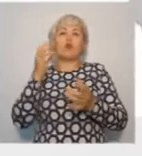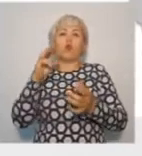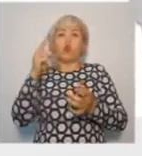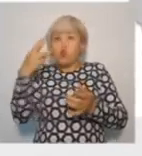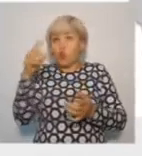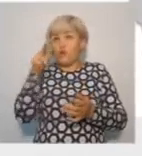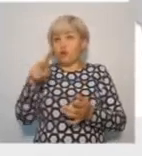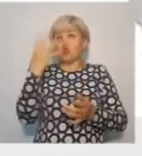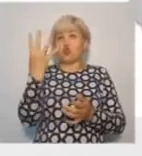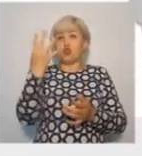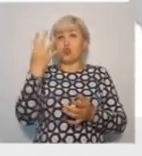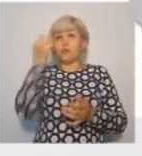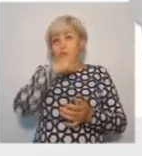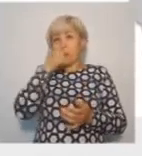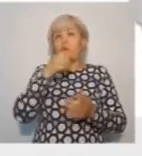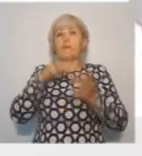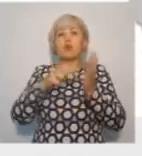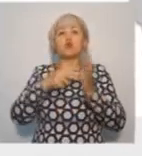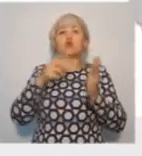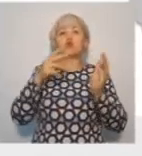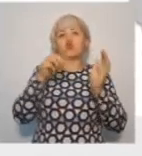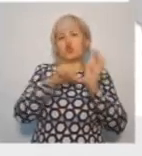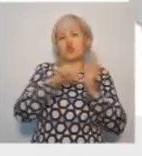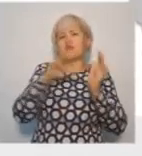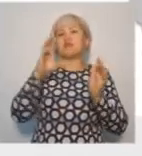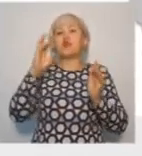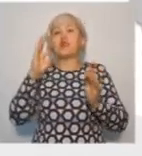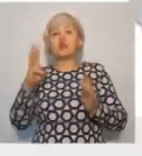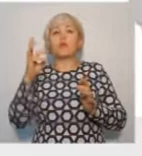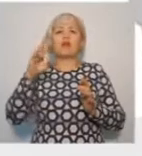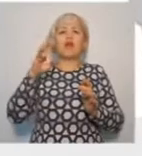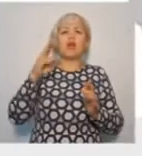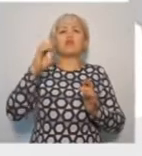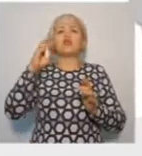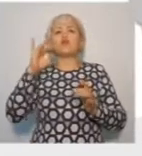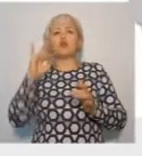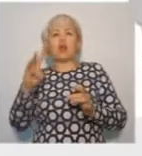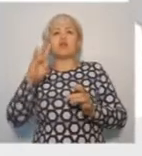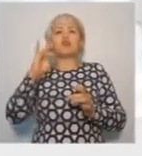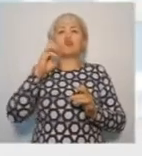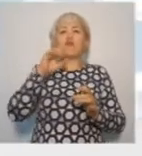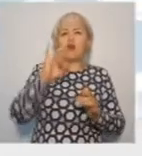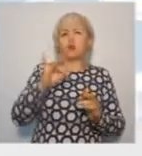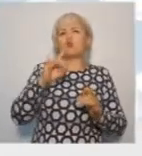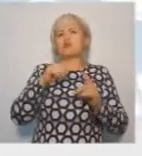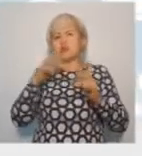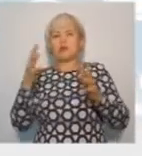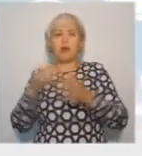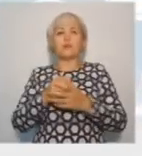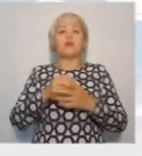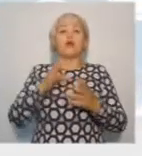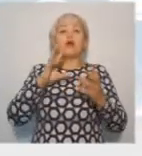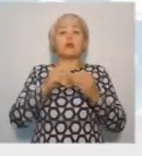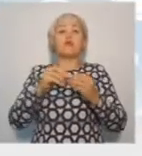Советском, Нягоне, Нефтьюганске, Нижневартовске. Крупнейшие будут открыты в ближайшее время в Хантамансийске и Сургуте. Основная задача данных